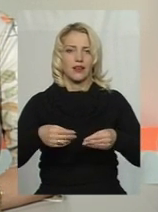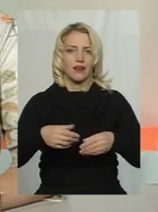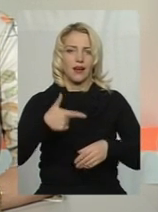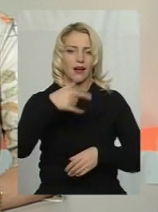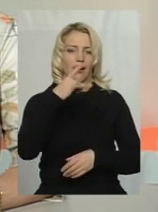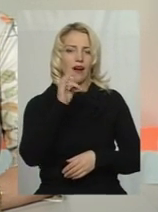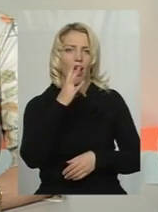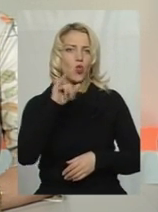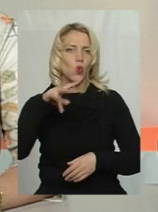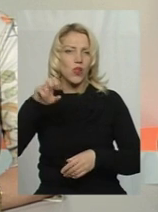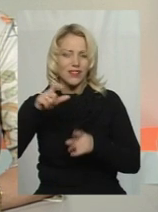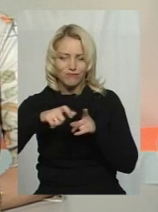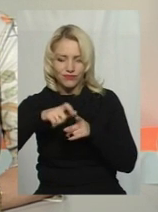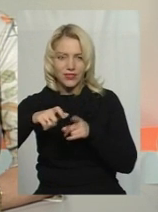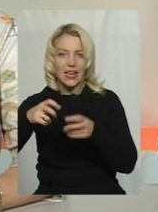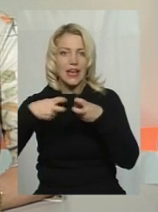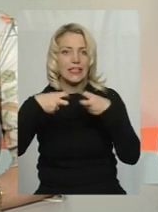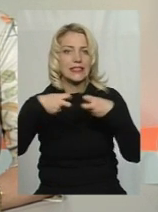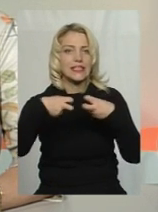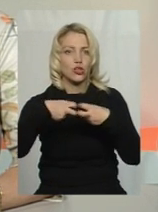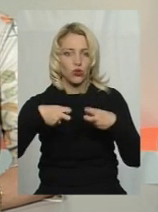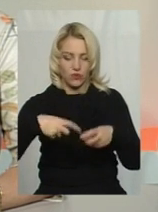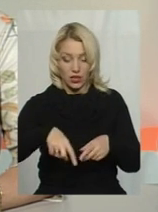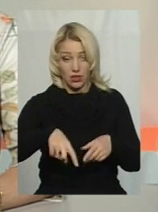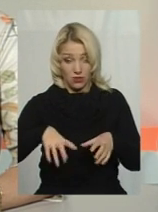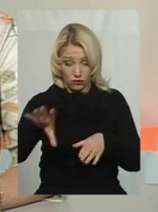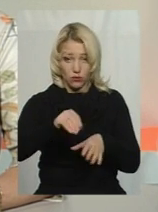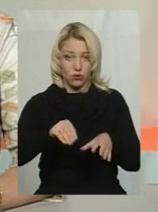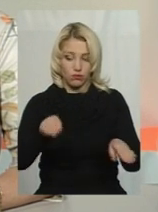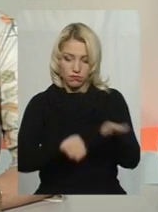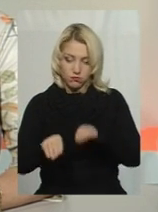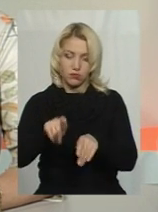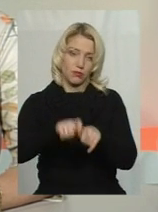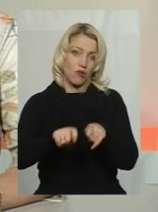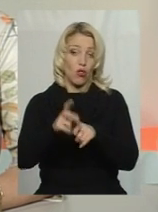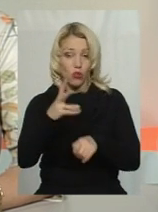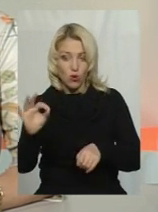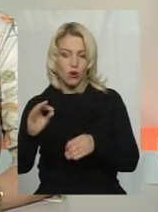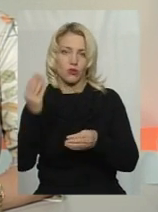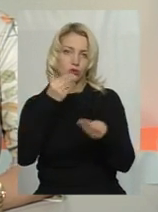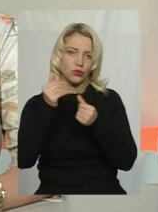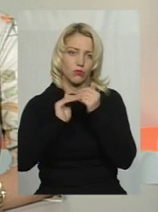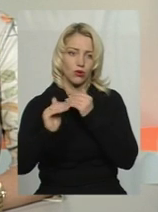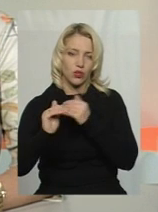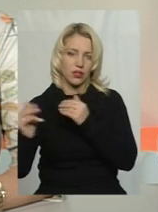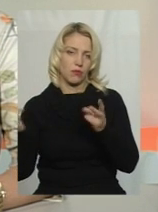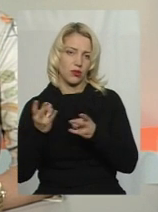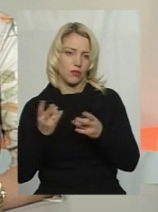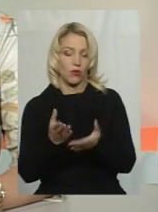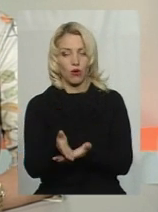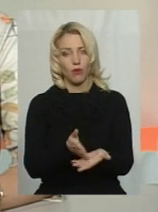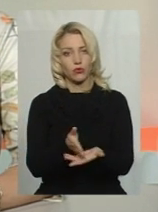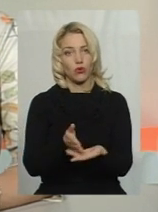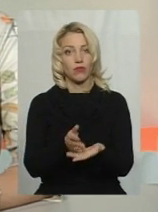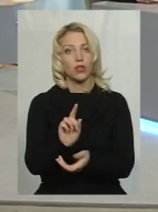резинові. Ми це перевіряємо. штучне покриття теж необхідно обслуговувати.